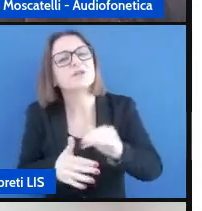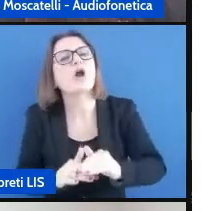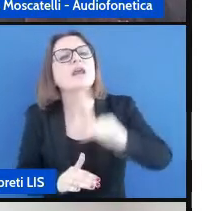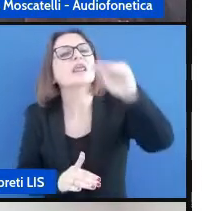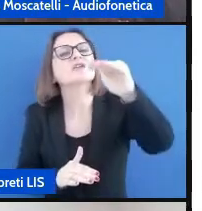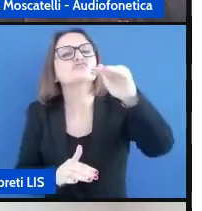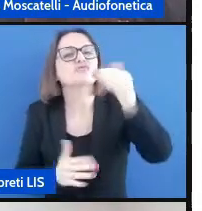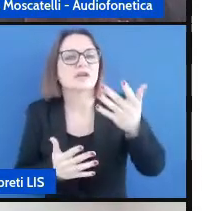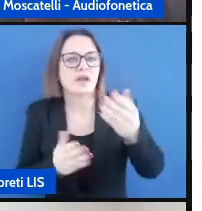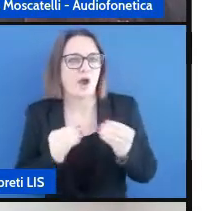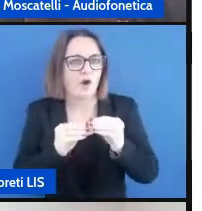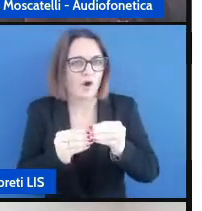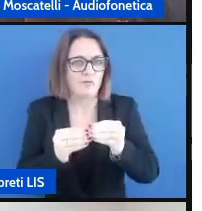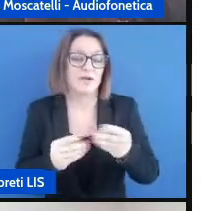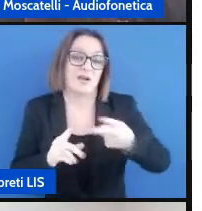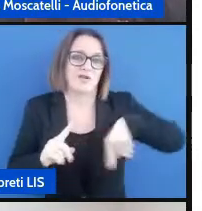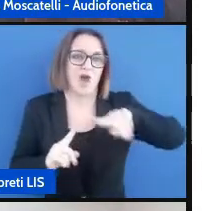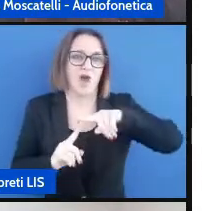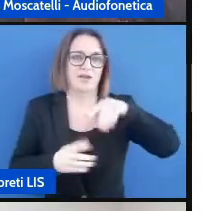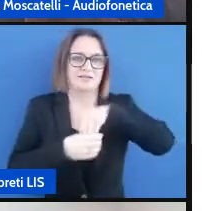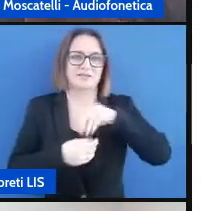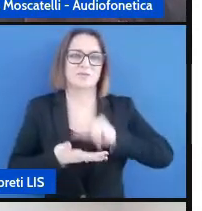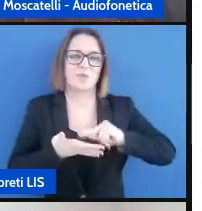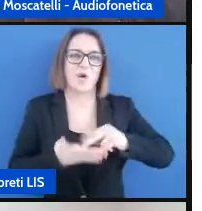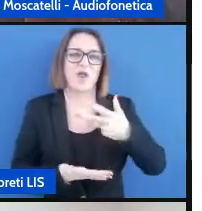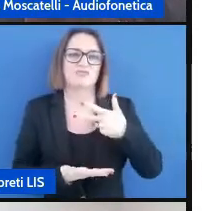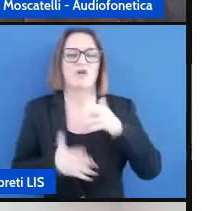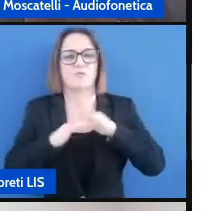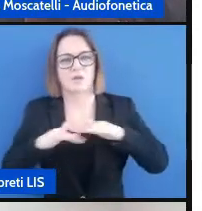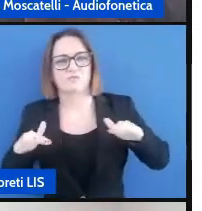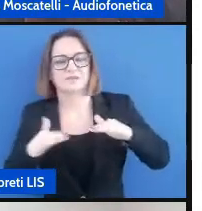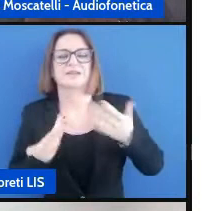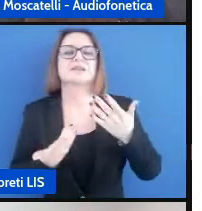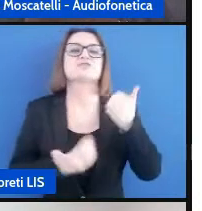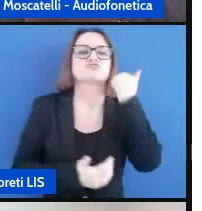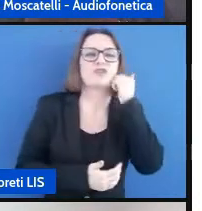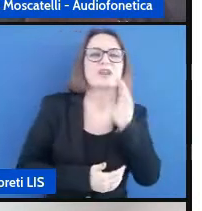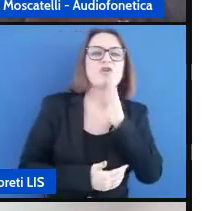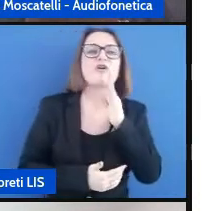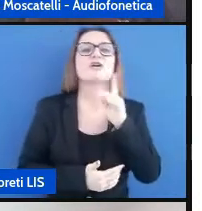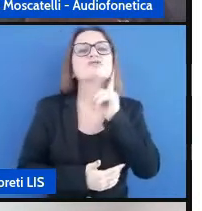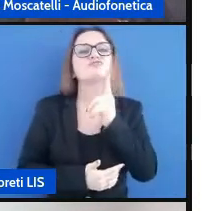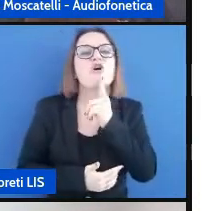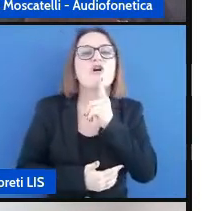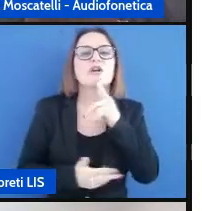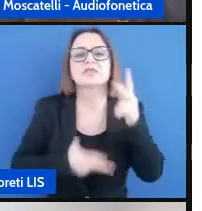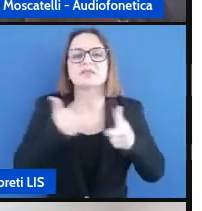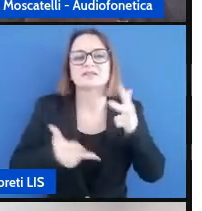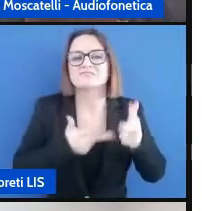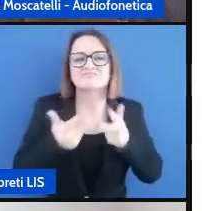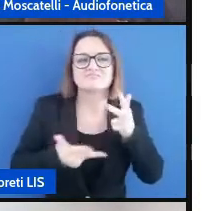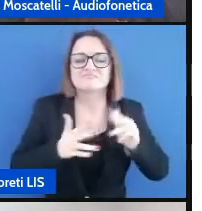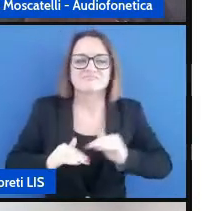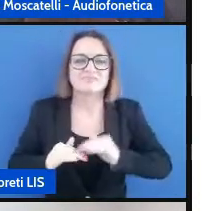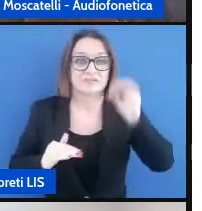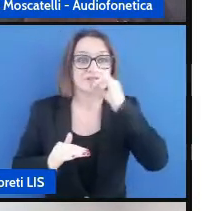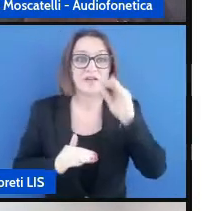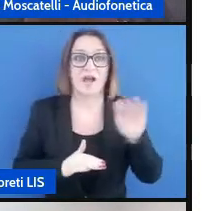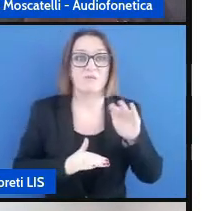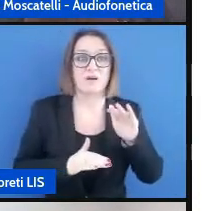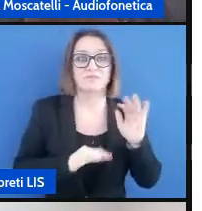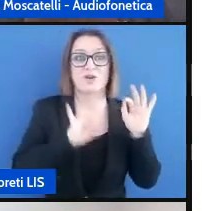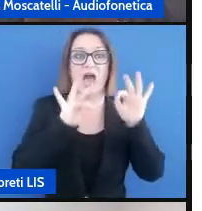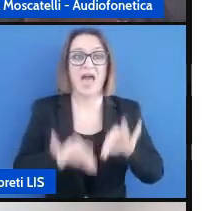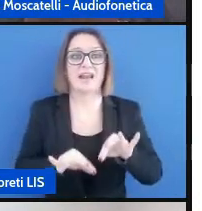bimbi di genitori sordi segnanti quindi i bambini quando arrivano parlo della scuola